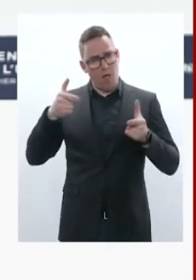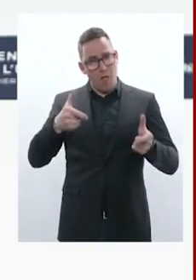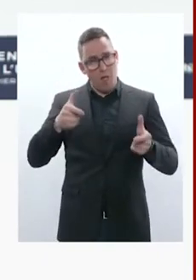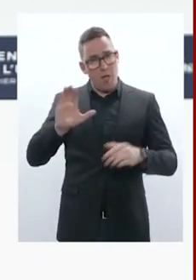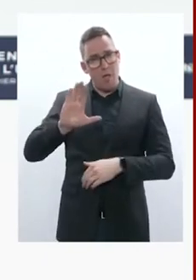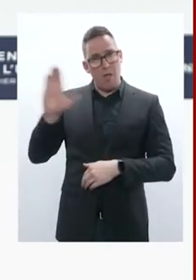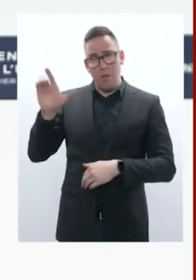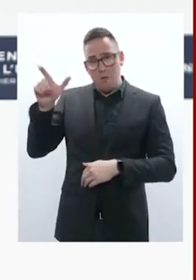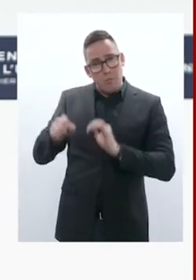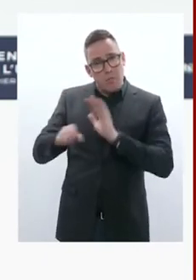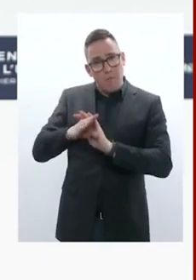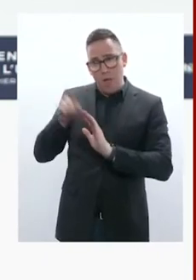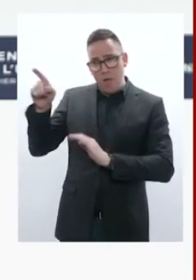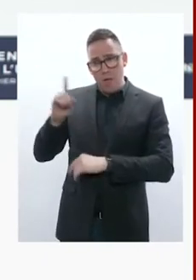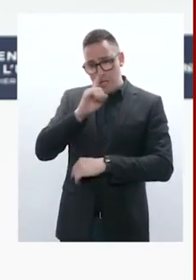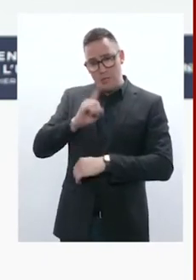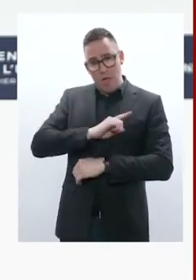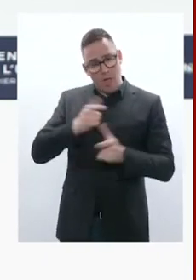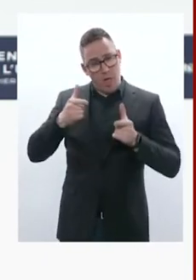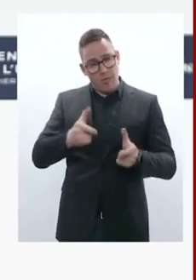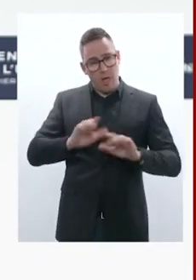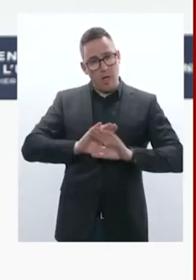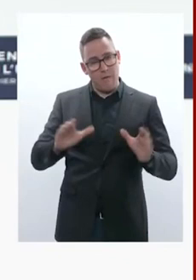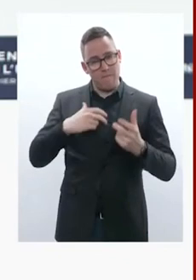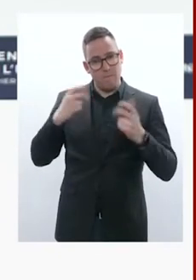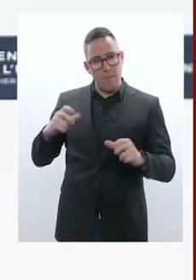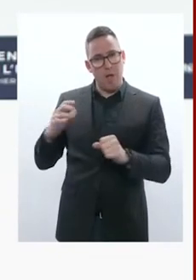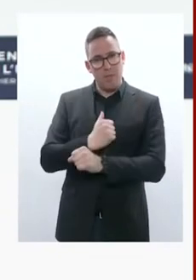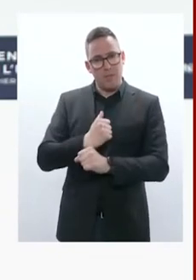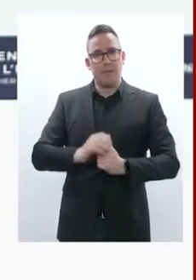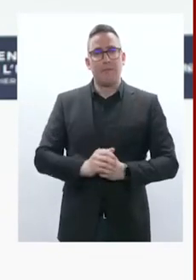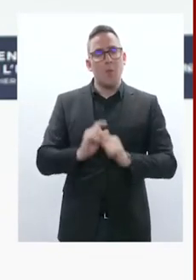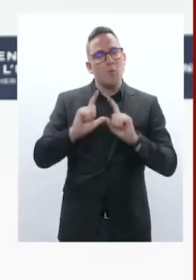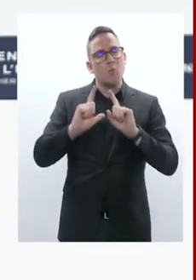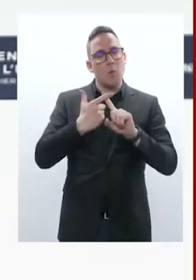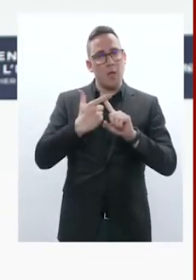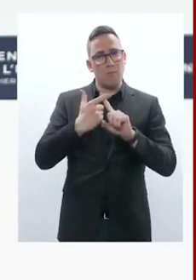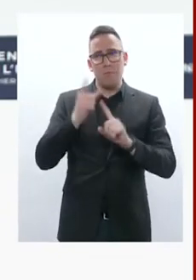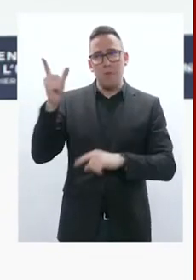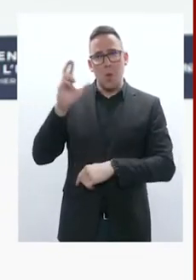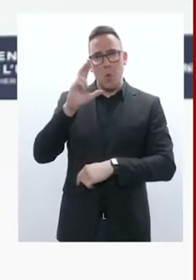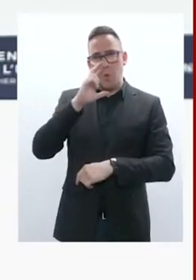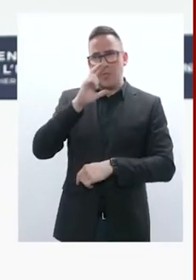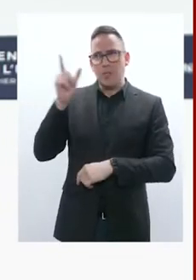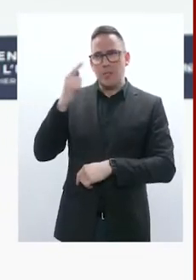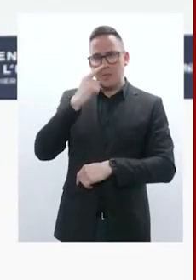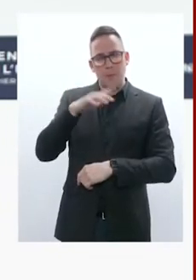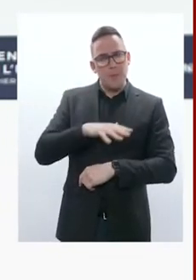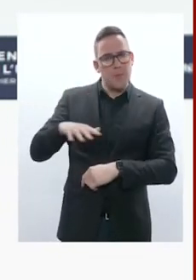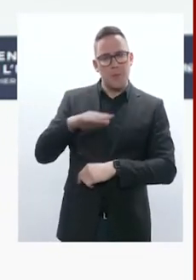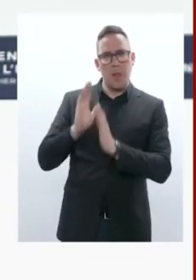la conduite. Le deuxième point, la Russie, de fait, aujourd'hui, menace notre sécurité collective par ses actions en Ukraine